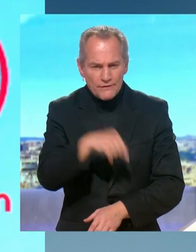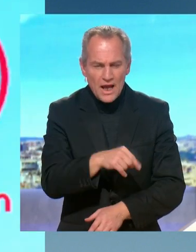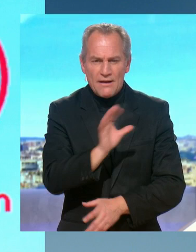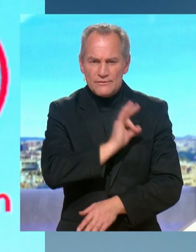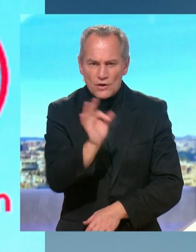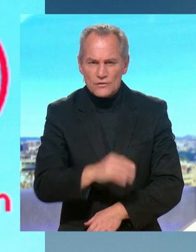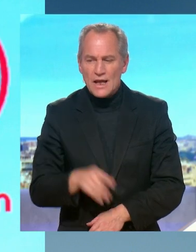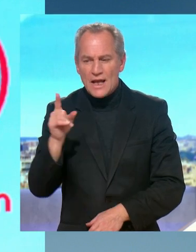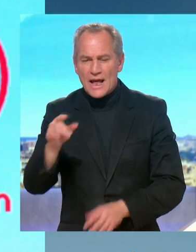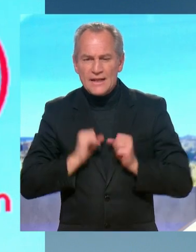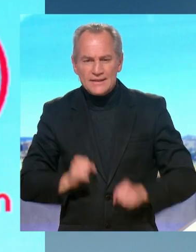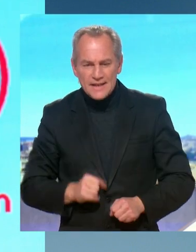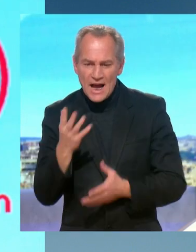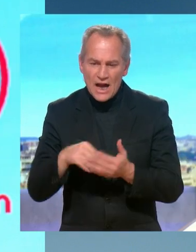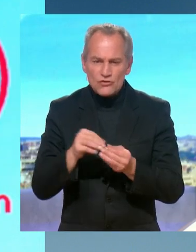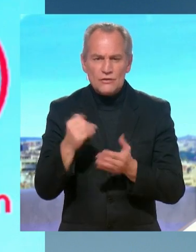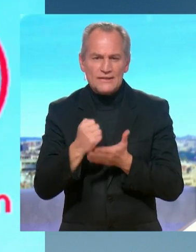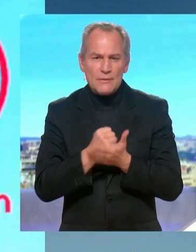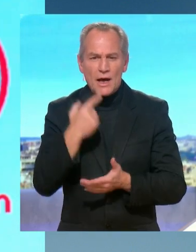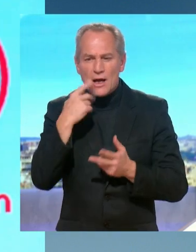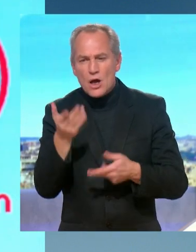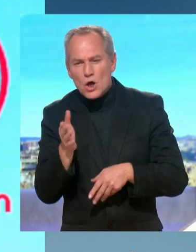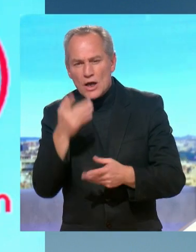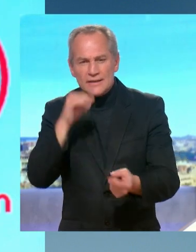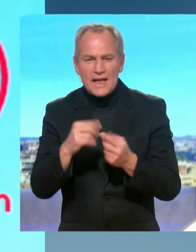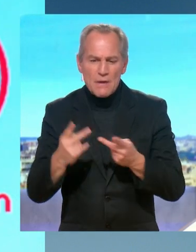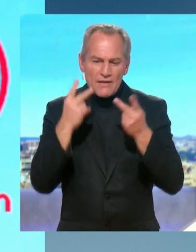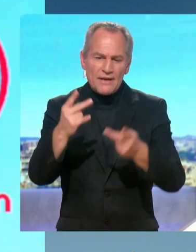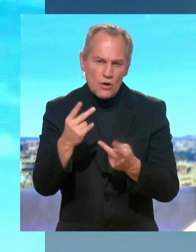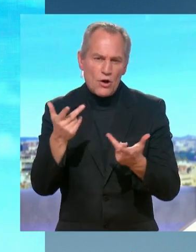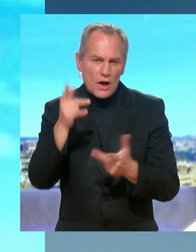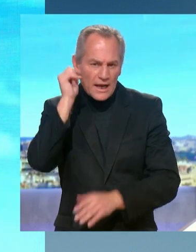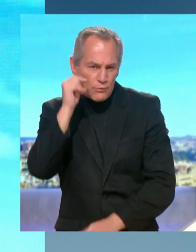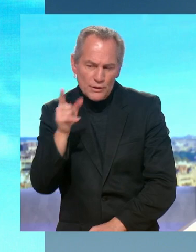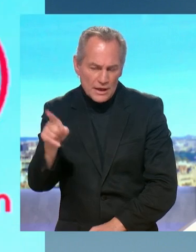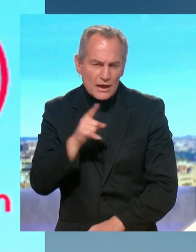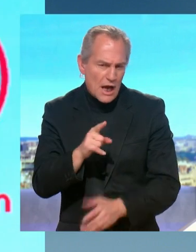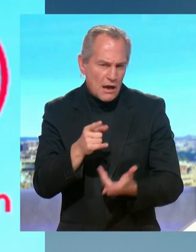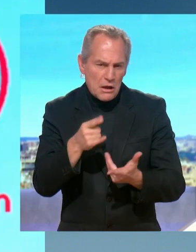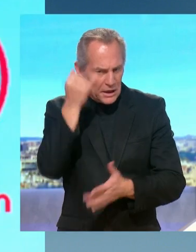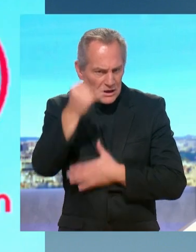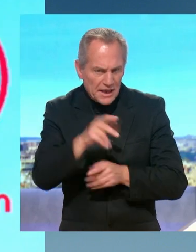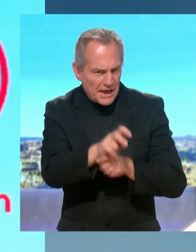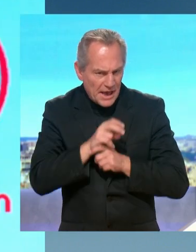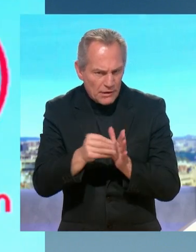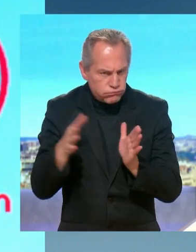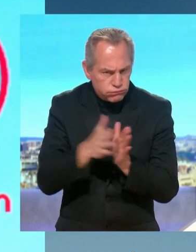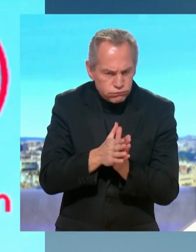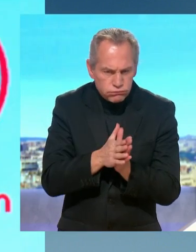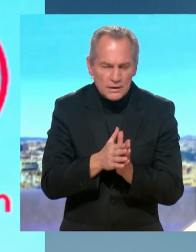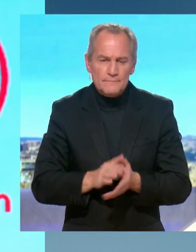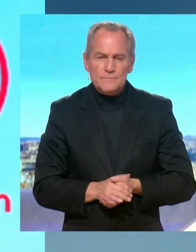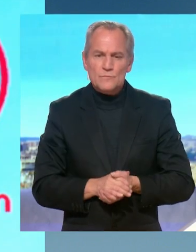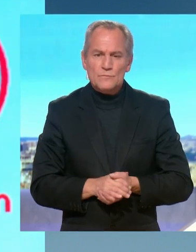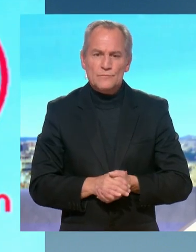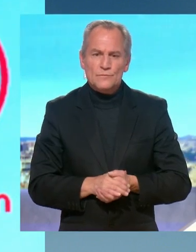rajouté plus un examen sur les valeurs de la République. Je pense qu'on peut tout à fait retenir cette proposition. Elle a été retenue en commission des lois cette semaine à l'Assemblée. Et